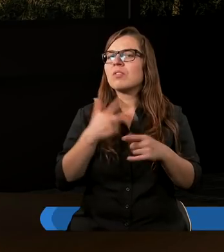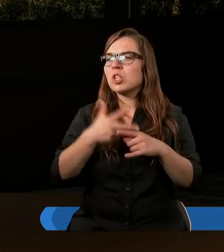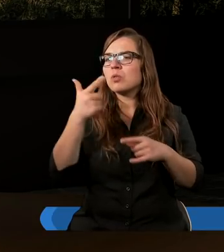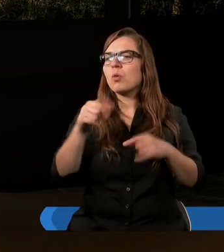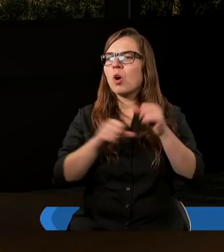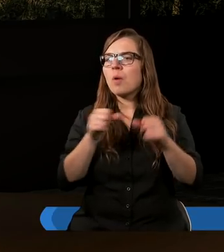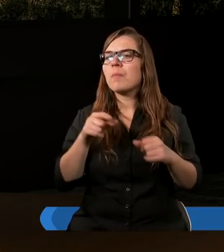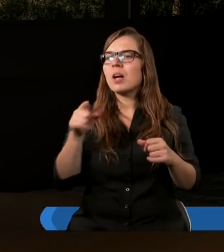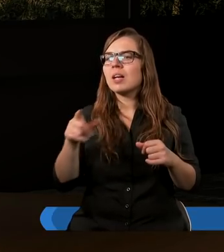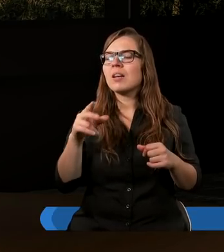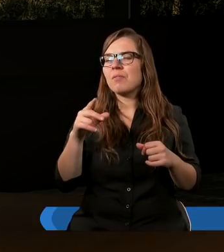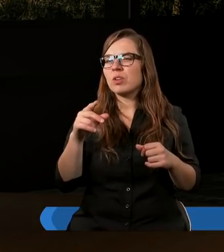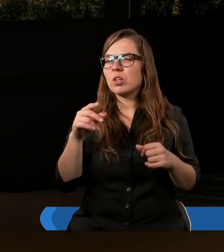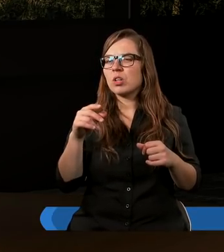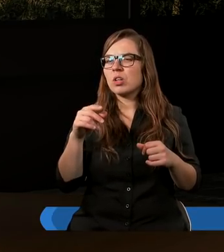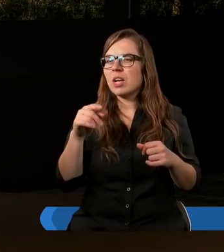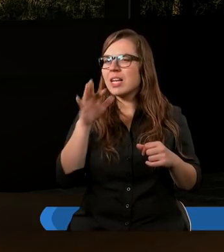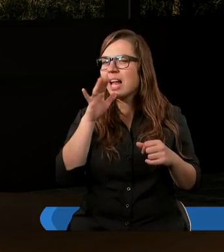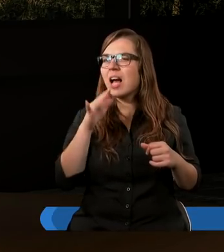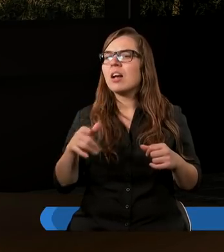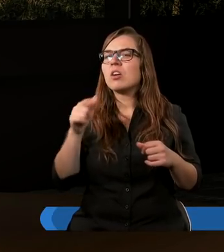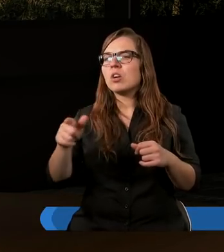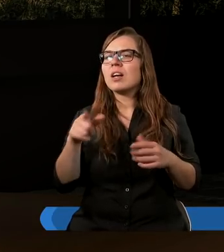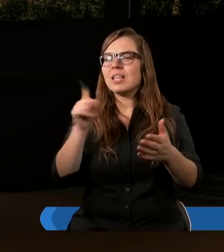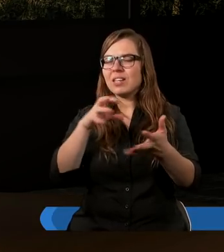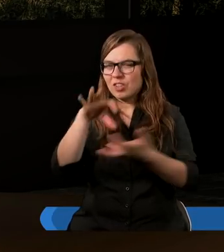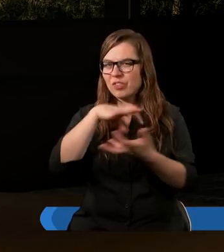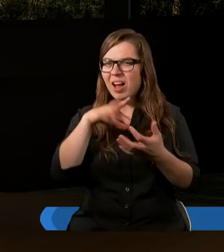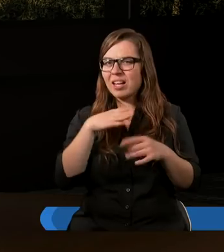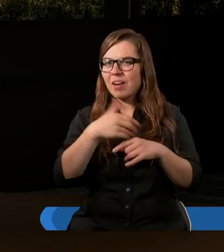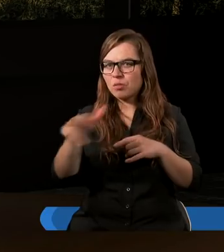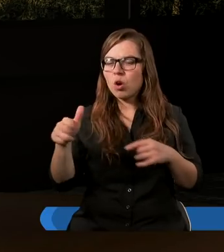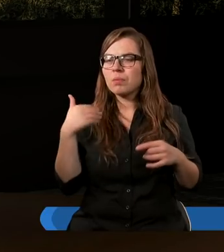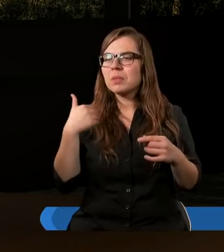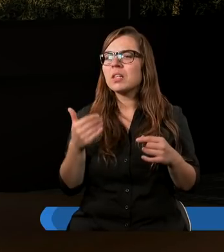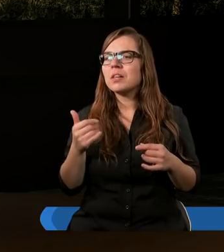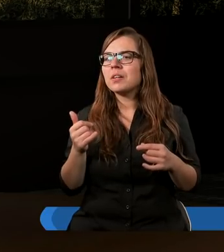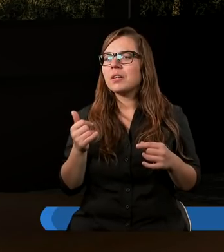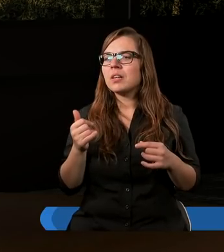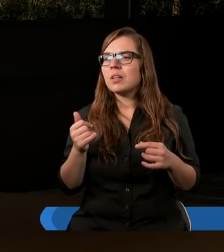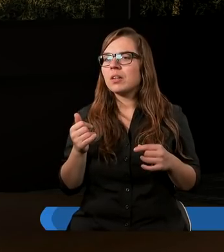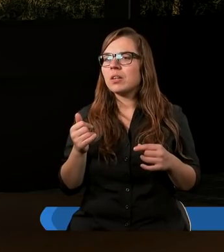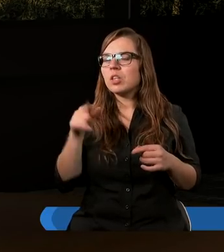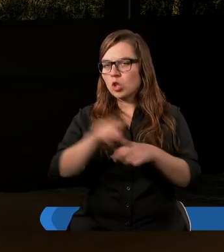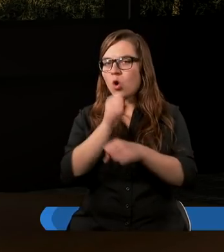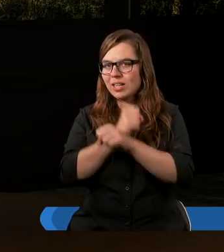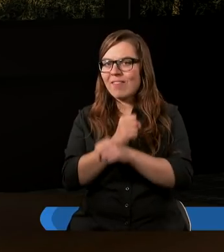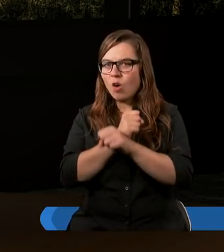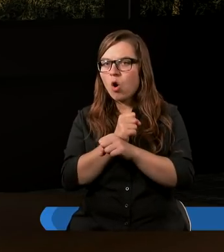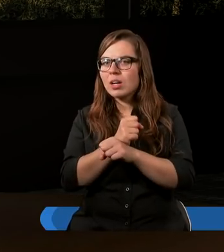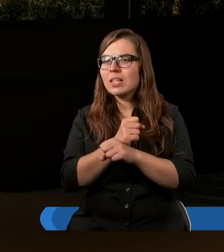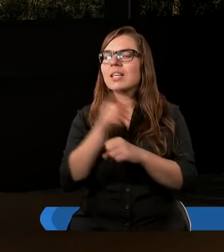państwo północne, Izrael, zniknęło z mapy świata. Zostali podbici i sprowadzeni do niewoli.